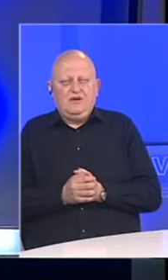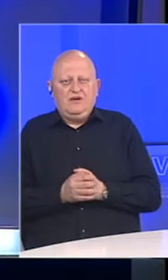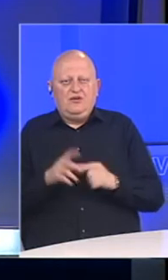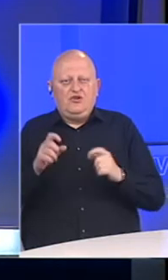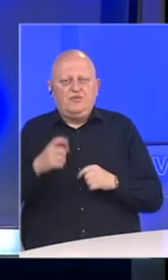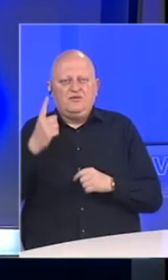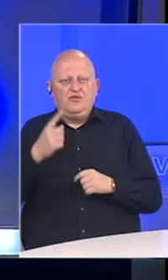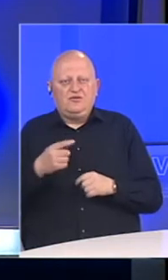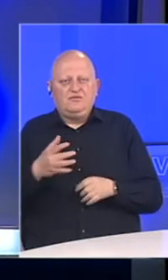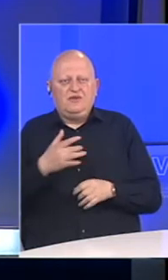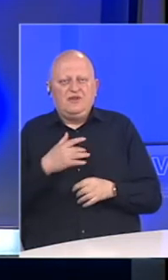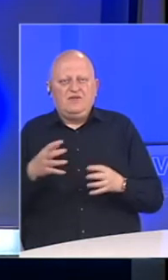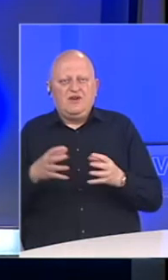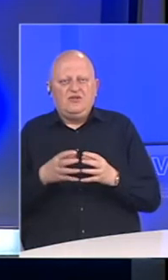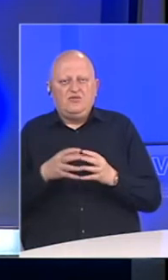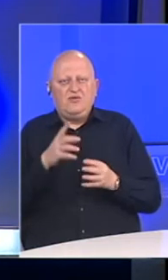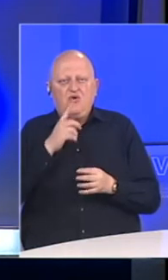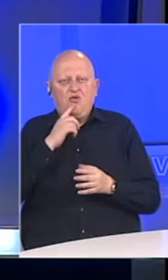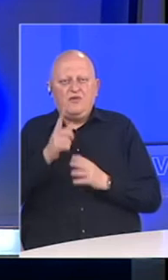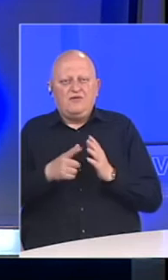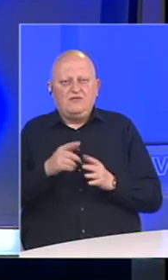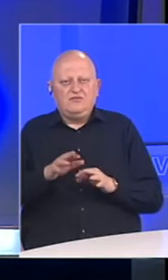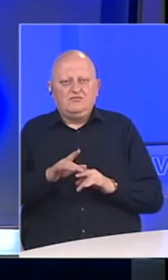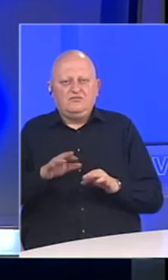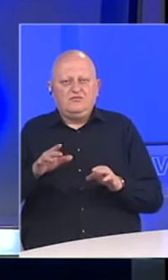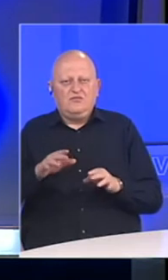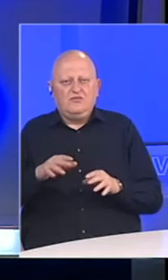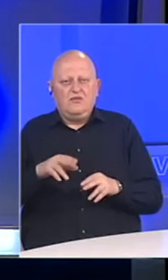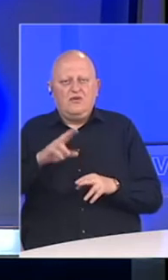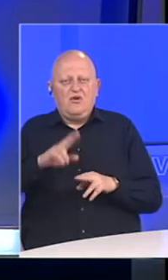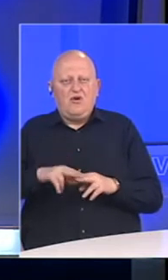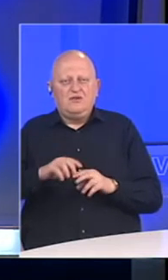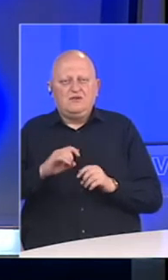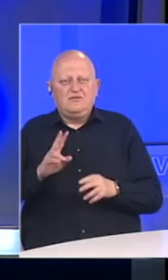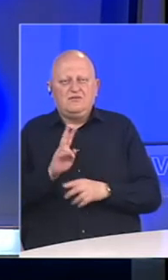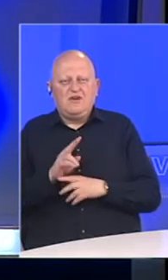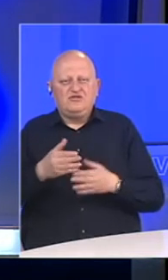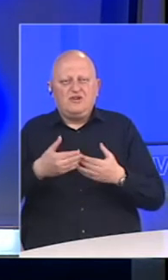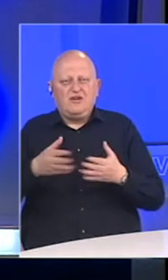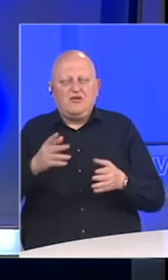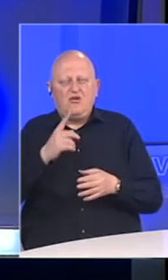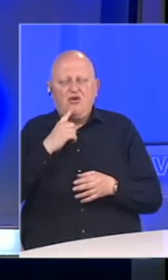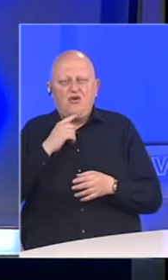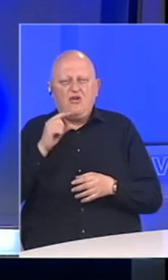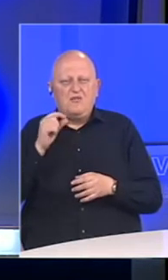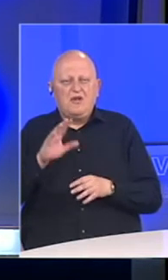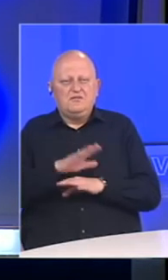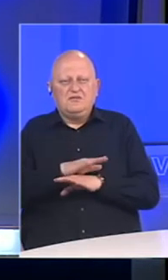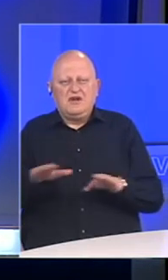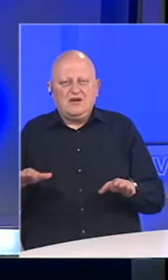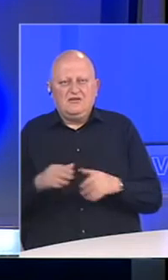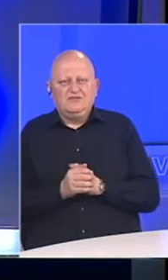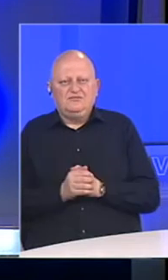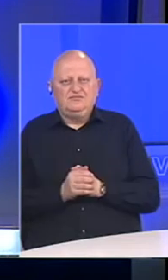Romi su jedna od ranjivih kategorija koja je u vrijeme pandemije ostala bez pažnje javnosti, koja je mala ili gotovo